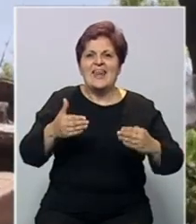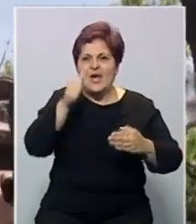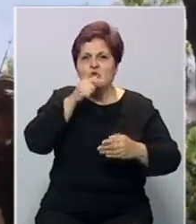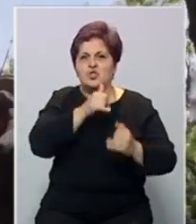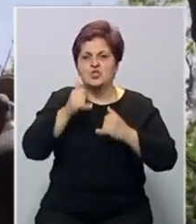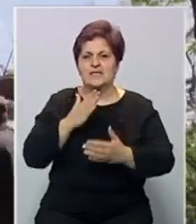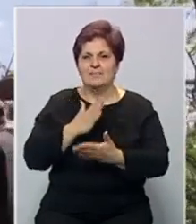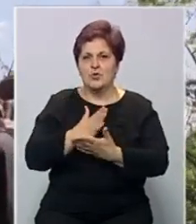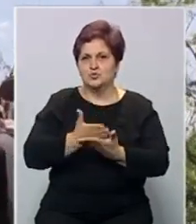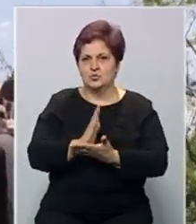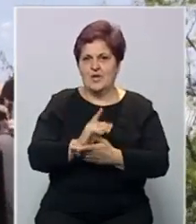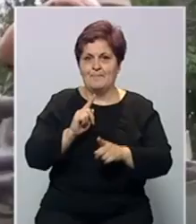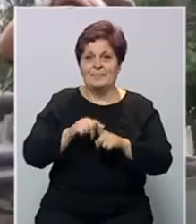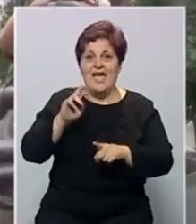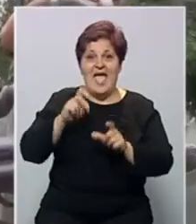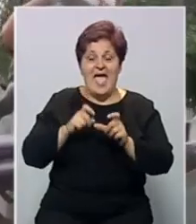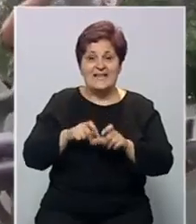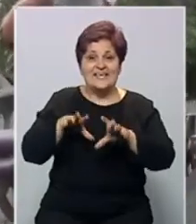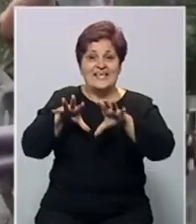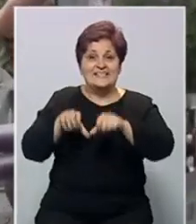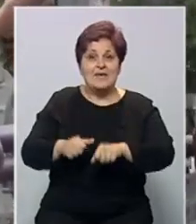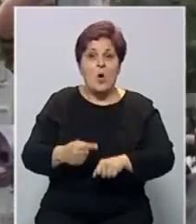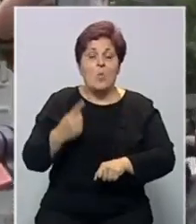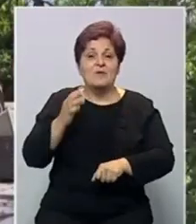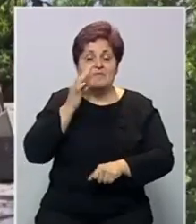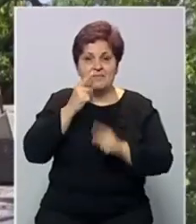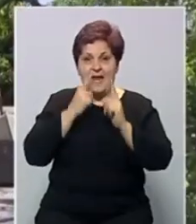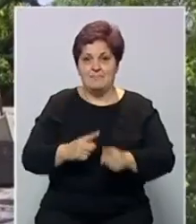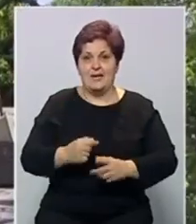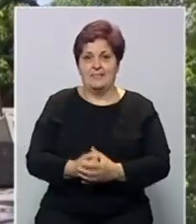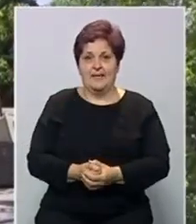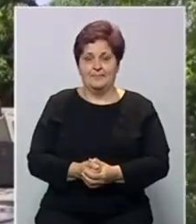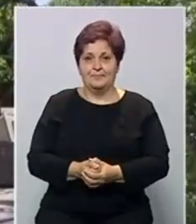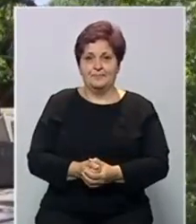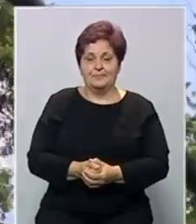što je to do sada bio slučaj. Herson je zauzet u prvim danima rata.